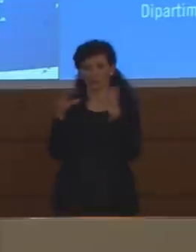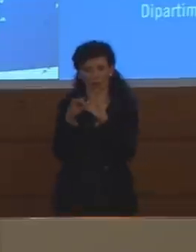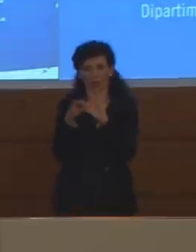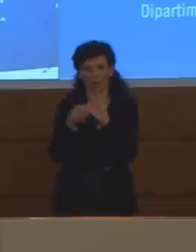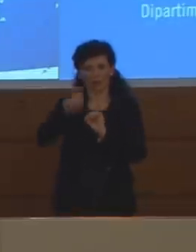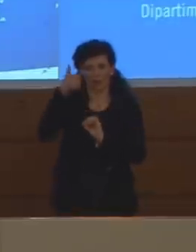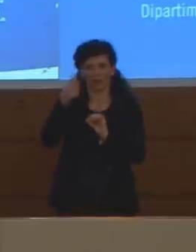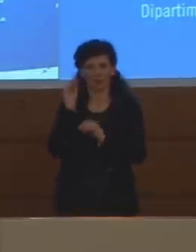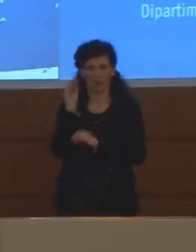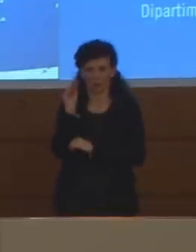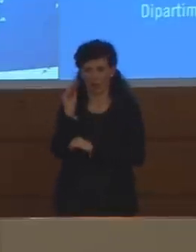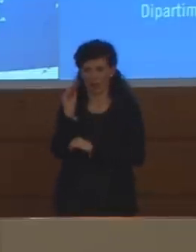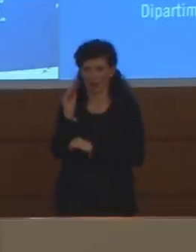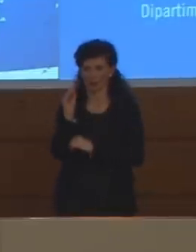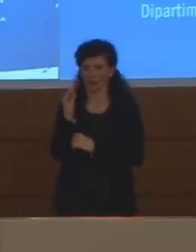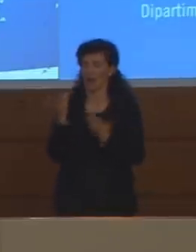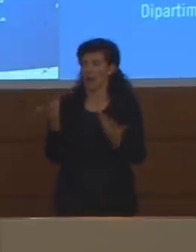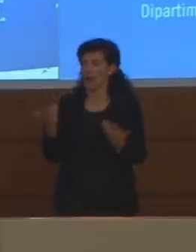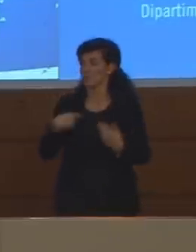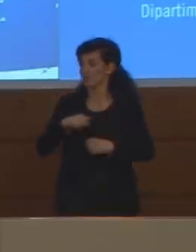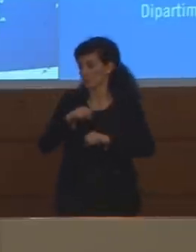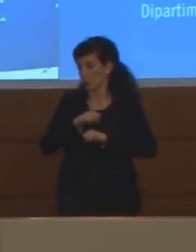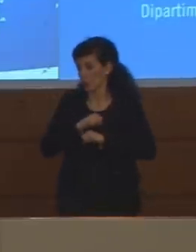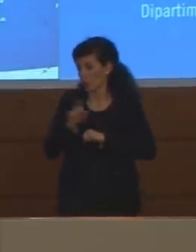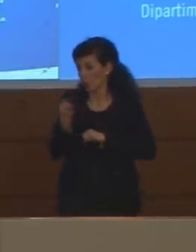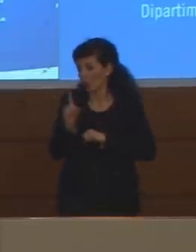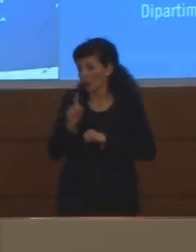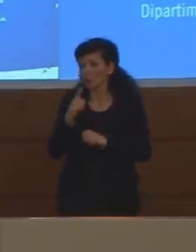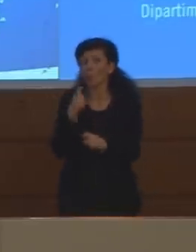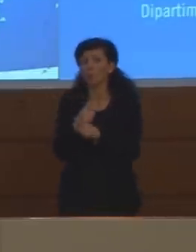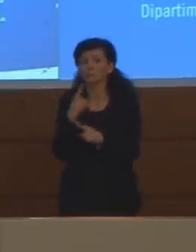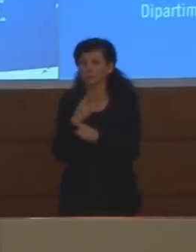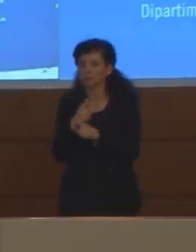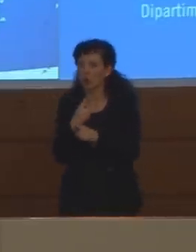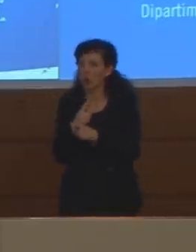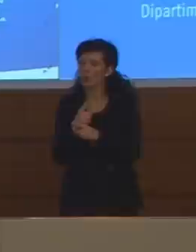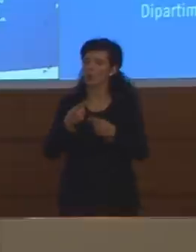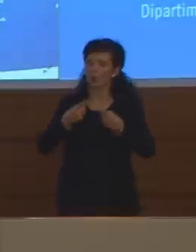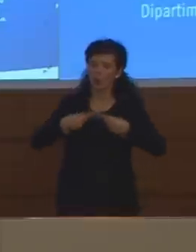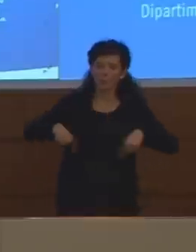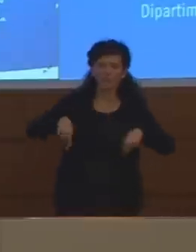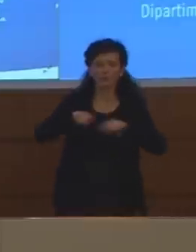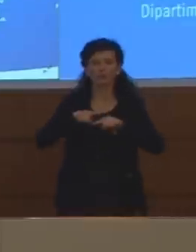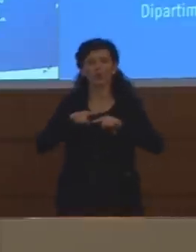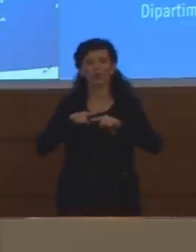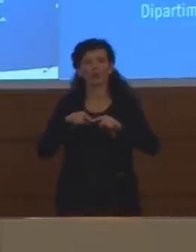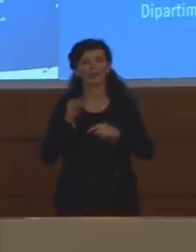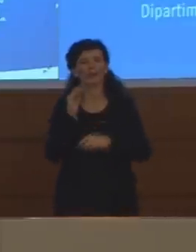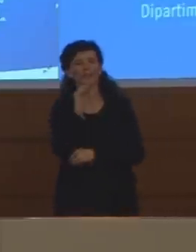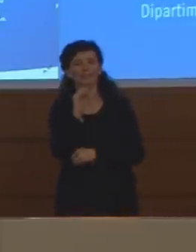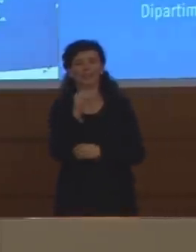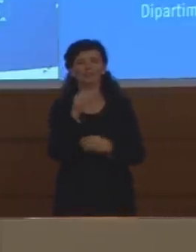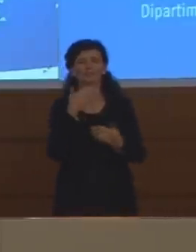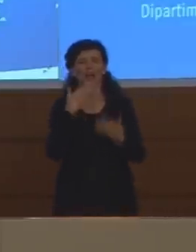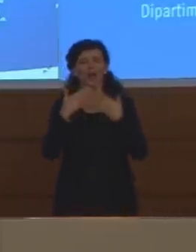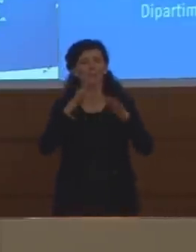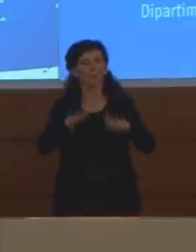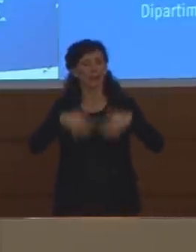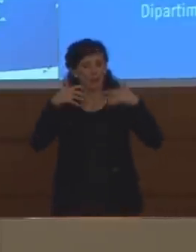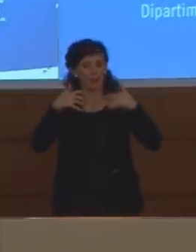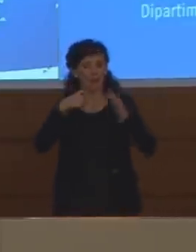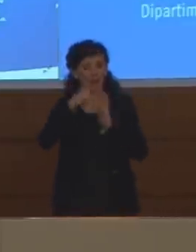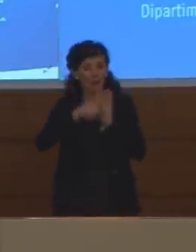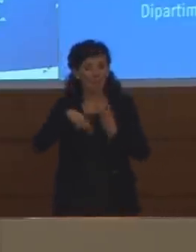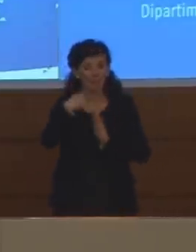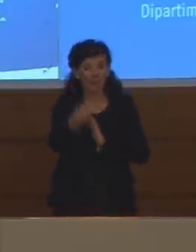conclusivamente dato che non credo che ci sarà necessità spero di una commissione di inchiesta parlamentare tra qualche settimana o tra qualche mese me lo